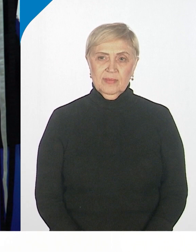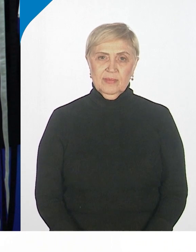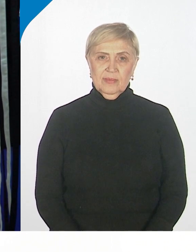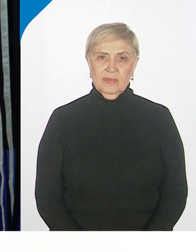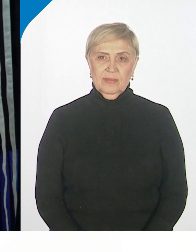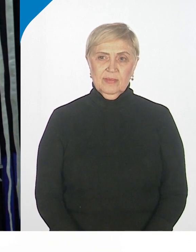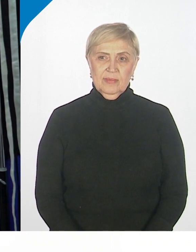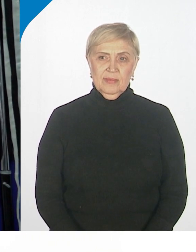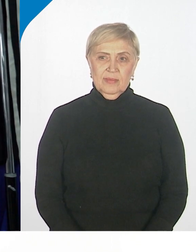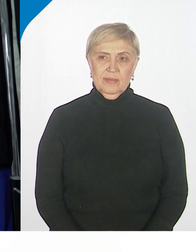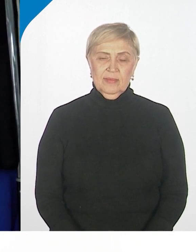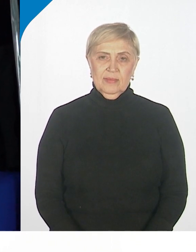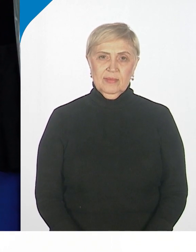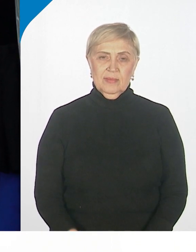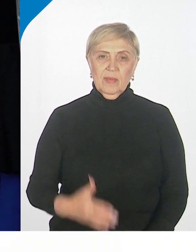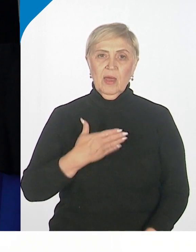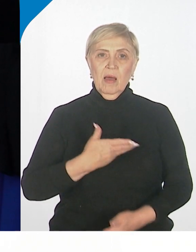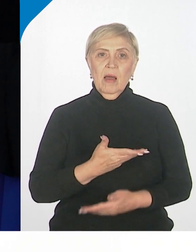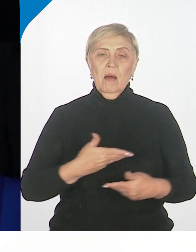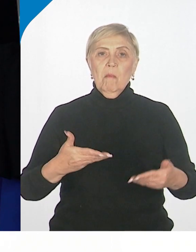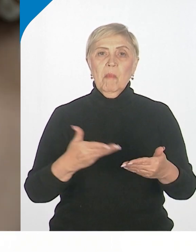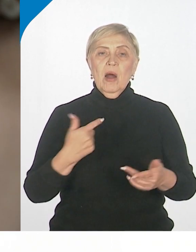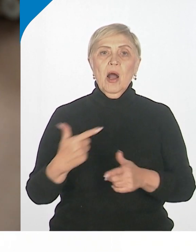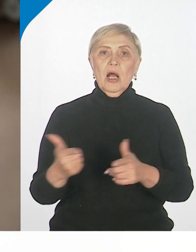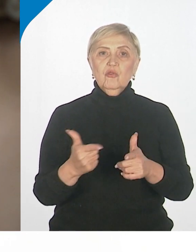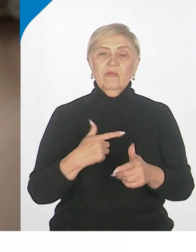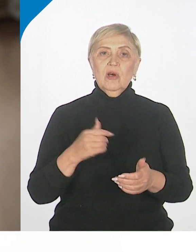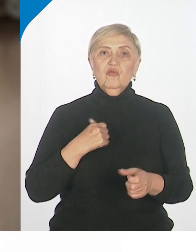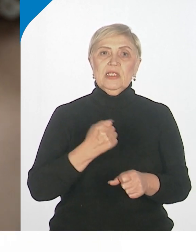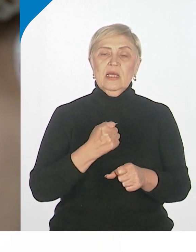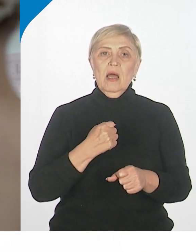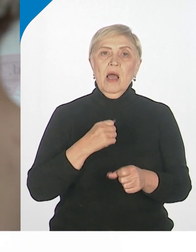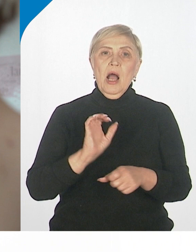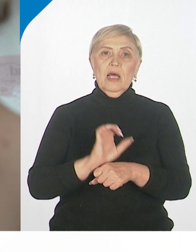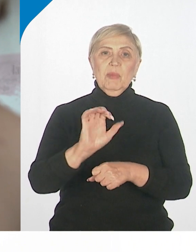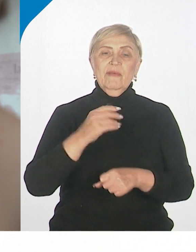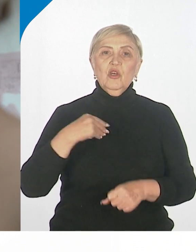мы готовим коллекцию к отправке в Турцию на фотосессию